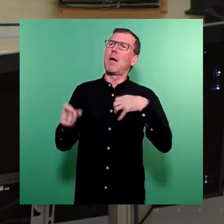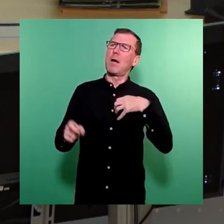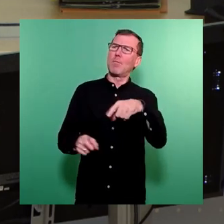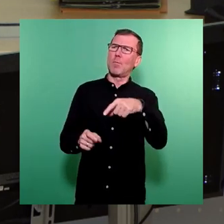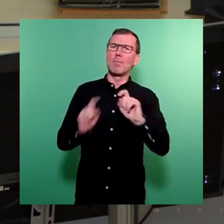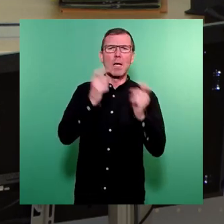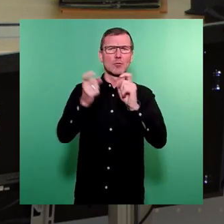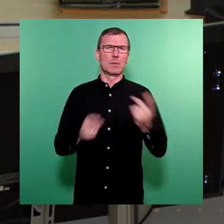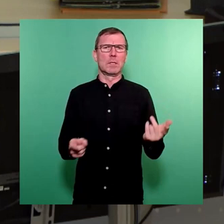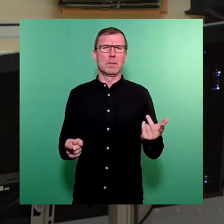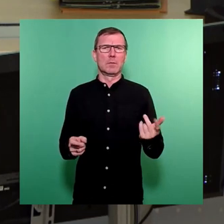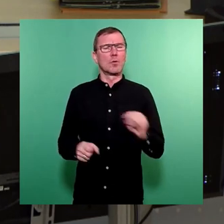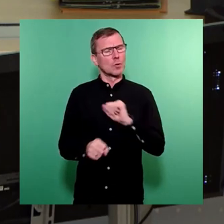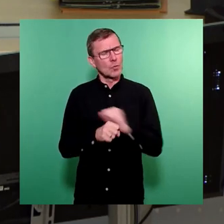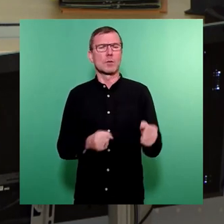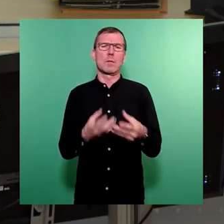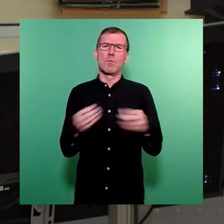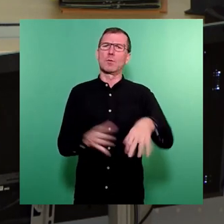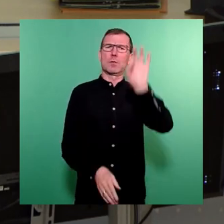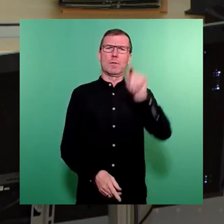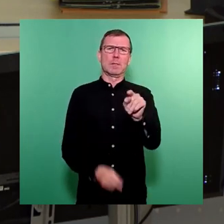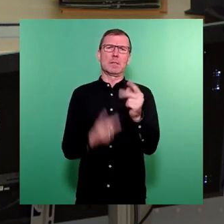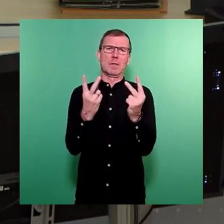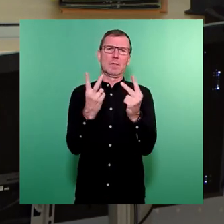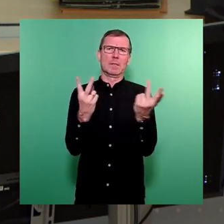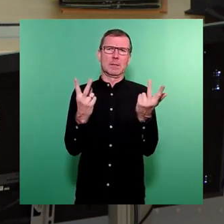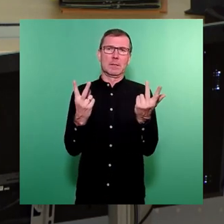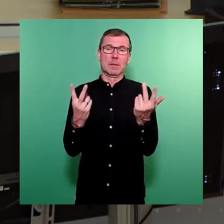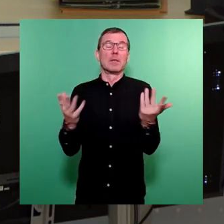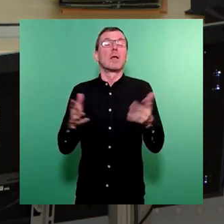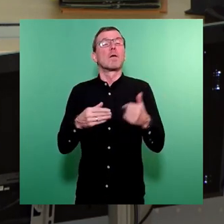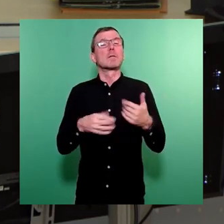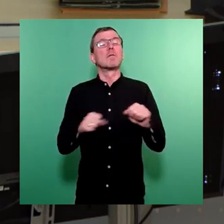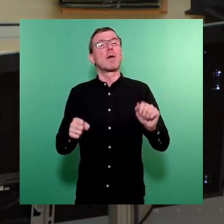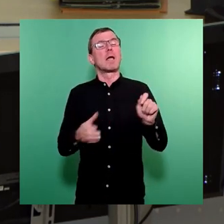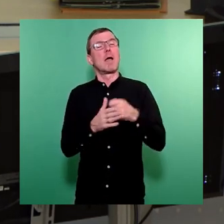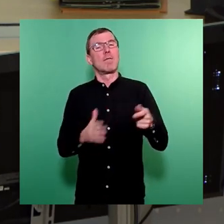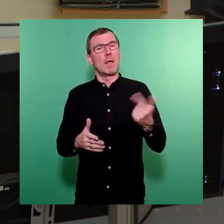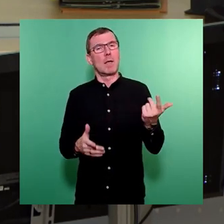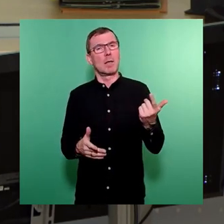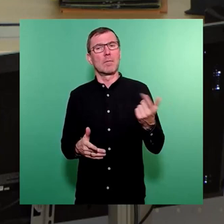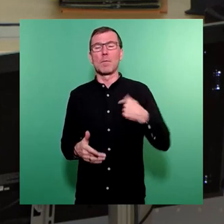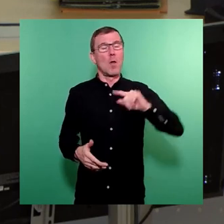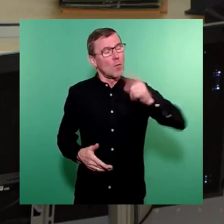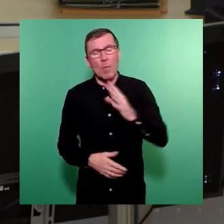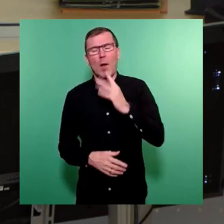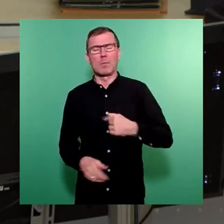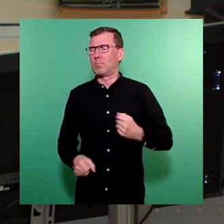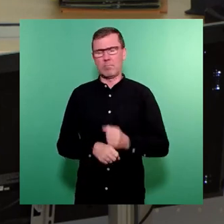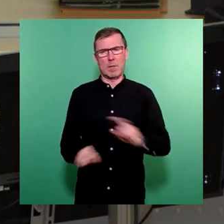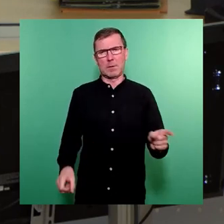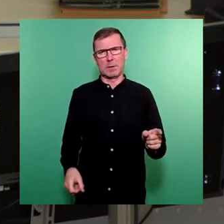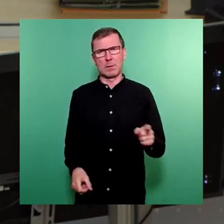debattieren und trotzdem Lösungen zu finden. Wie gesagt, die Fraktion Freie Wähler, Freie Bürger wird sich nicht nochmal dazu äußern. Wir werden aber ihrem